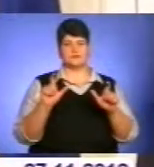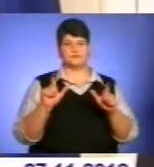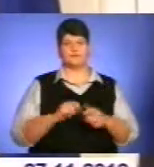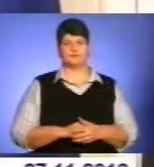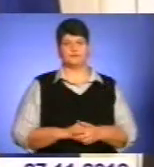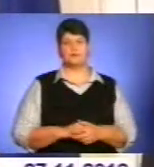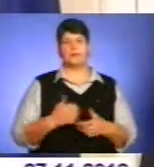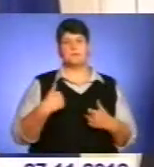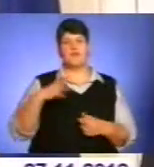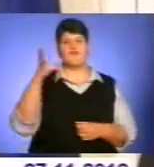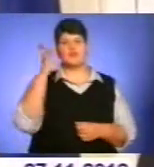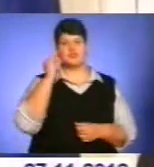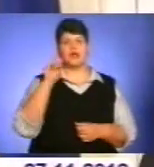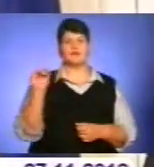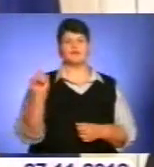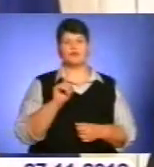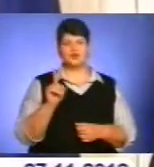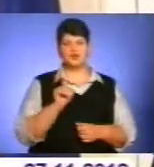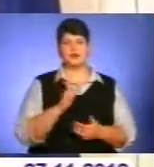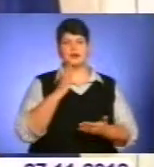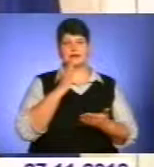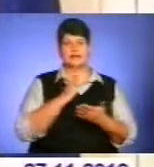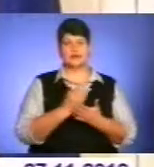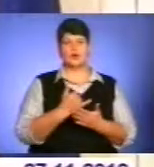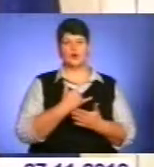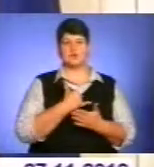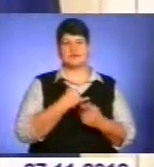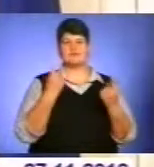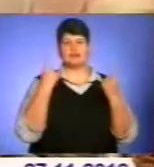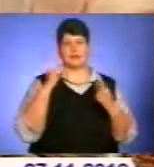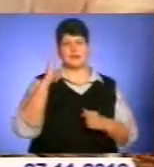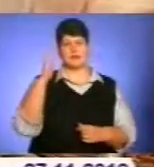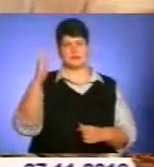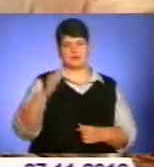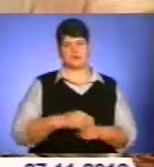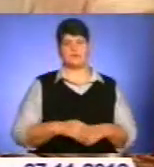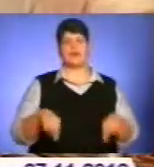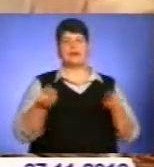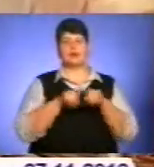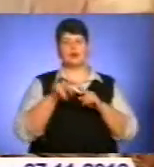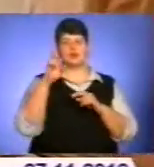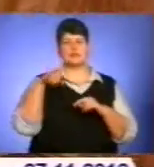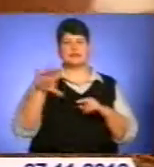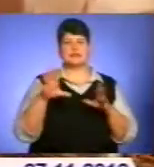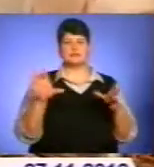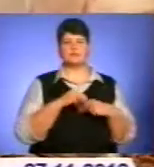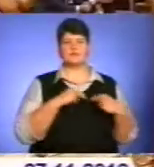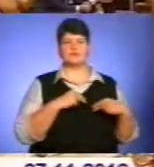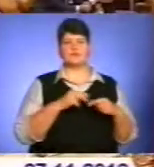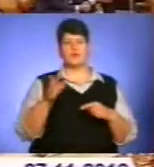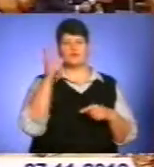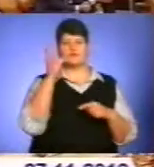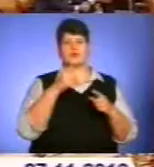Ми вважаємо, що в нас є тут велика перспектива. Також країни співпрацюватимуть в освітній галузі.